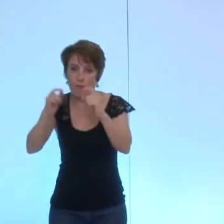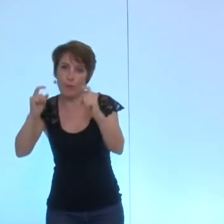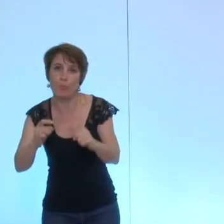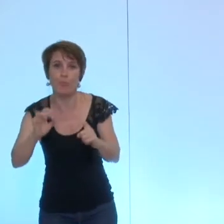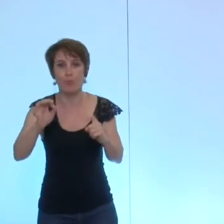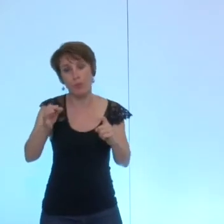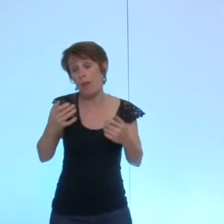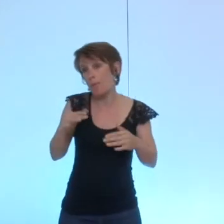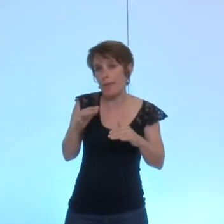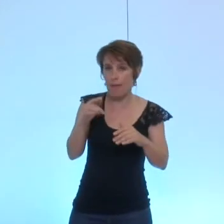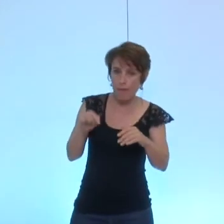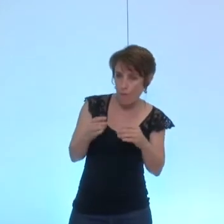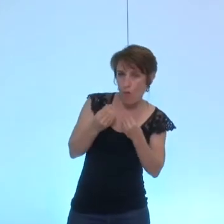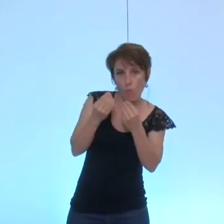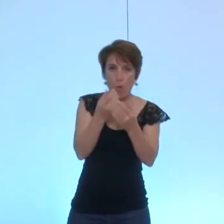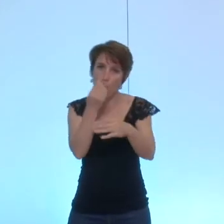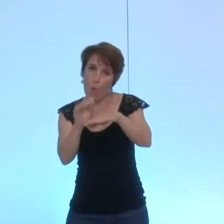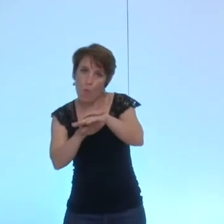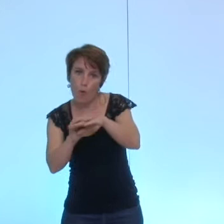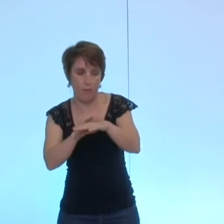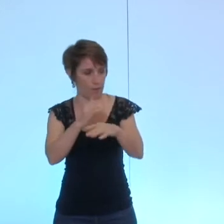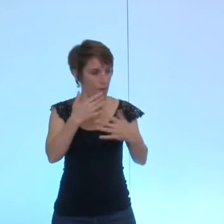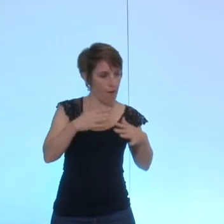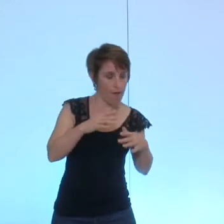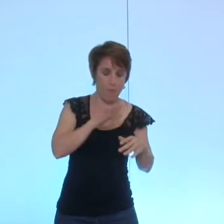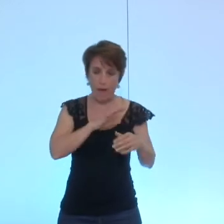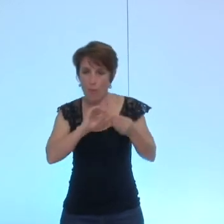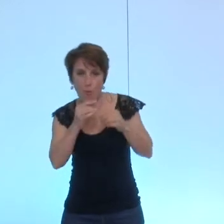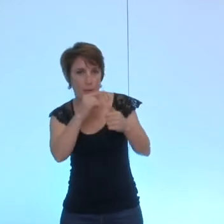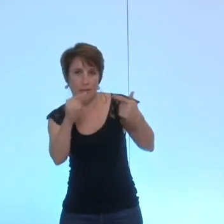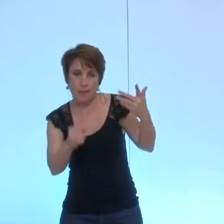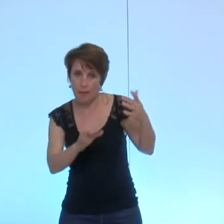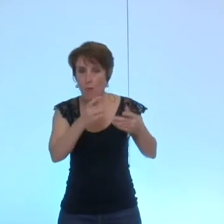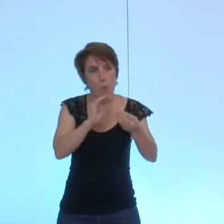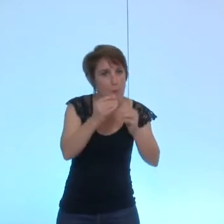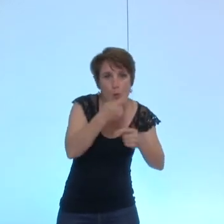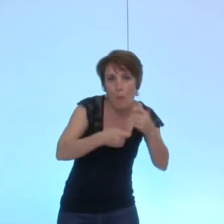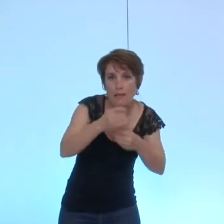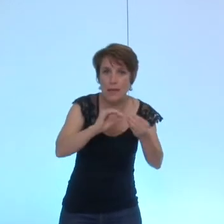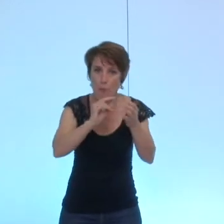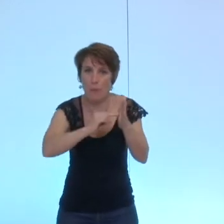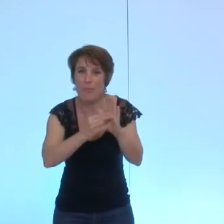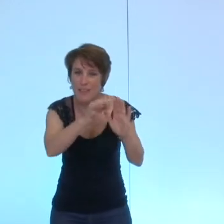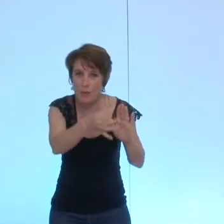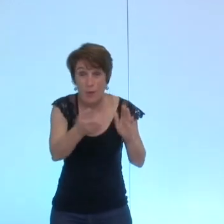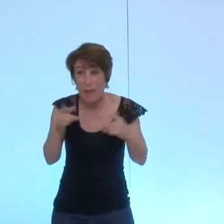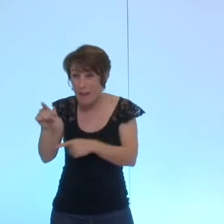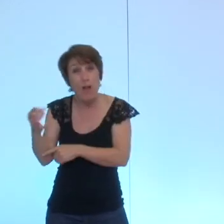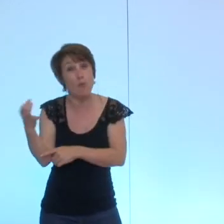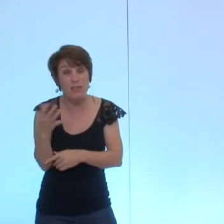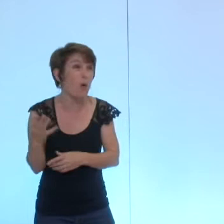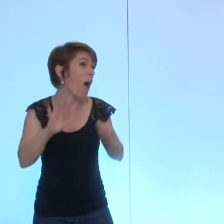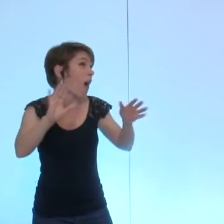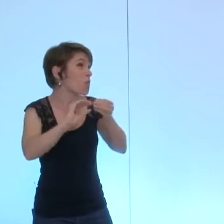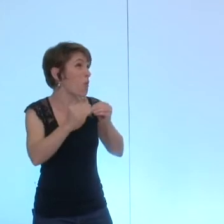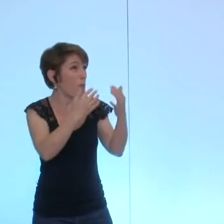explications techniques les explications commerciales adaptées et bien avouer une telle erreur de calcul ça montre surtout que l'on ne sait même pas ce que l'on vend et que l'on prend